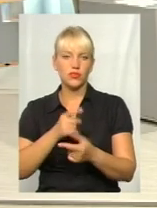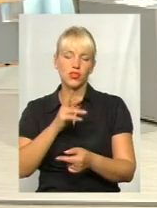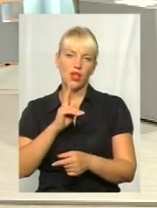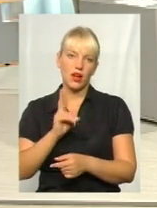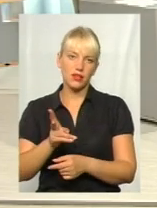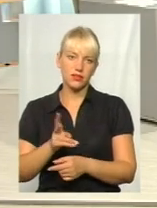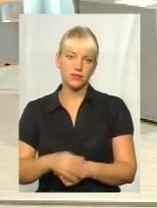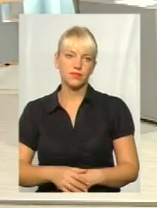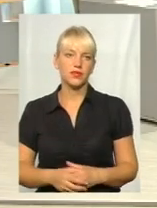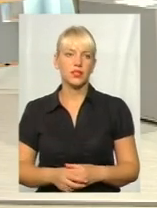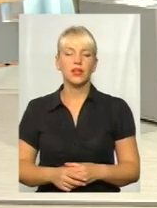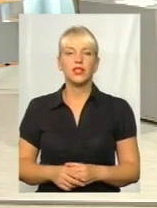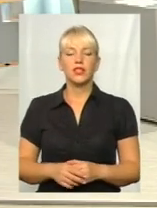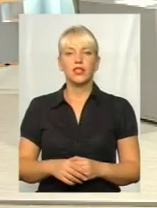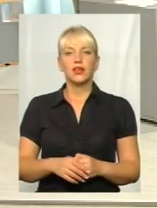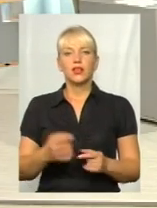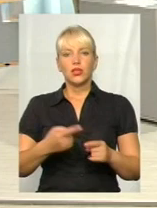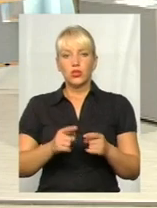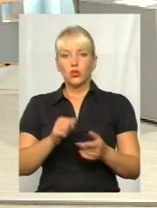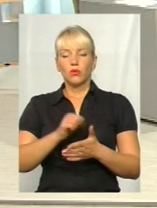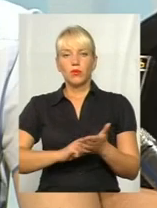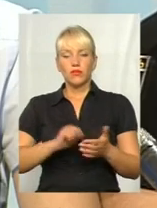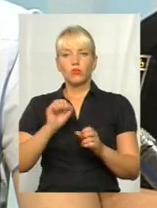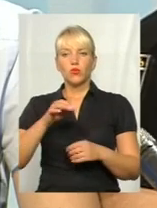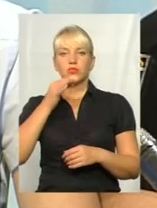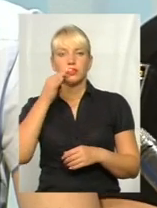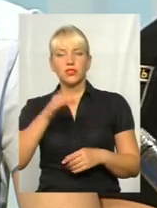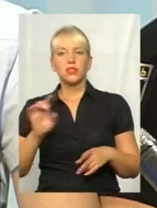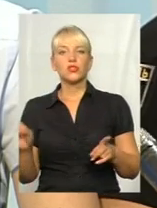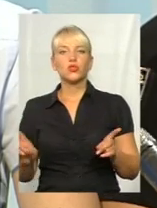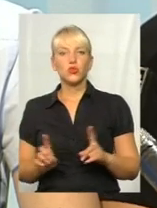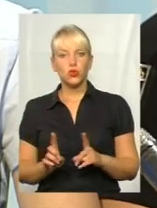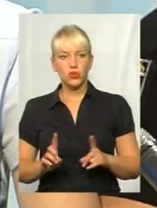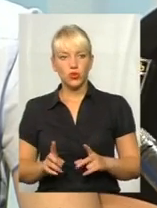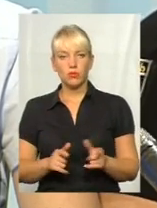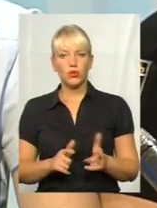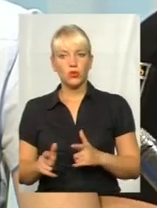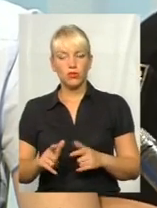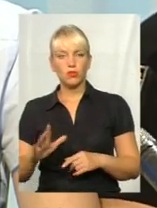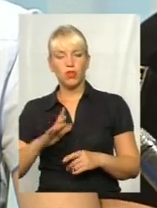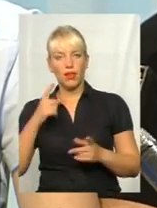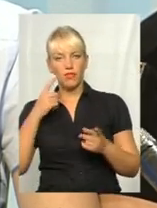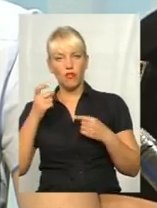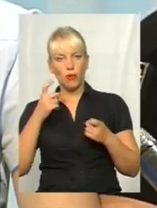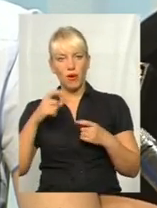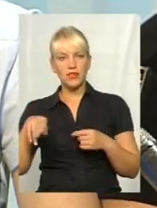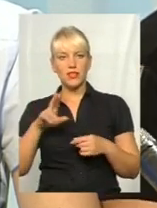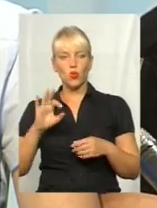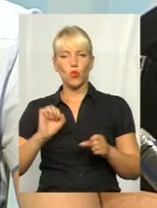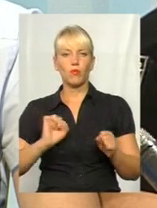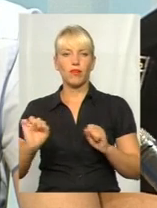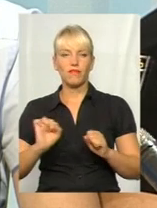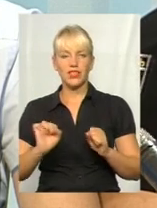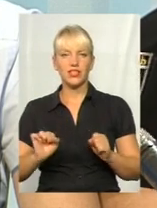З даного приводу можу сказати, що підготовлена була інформація до управління